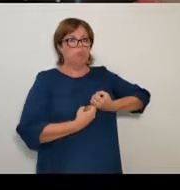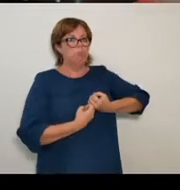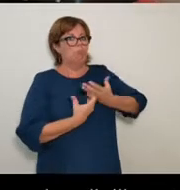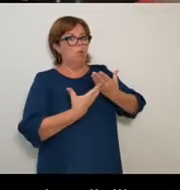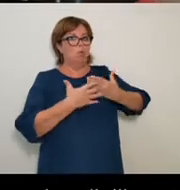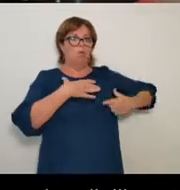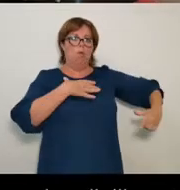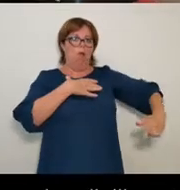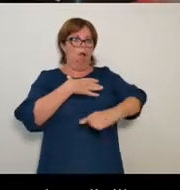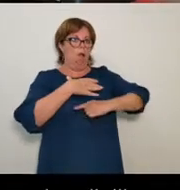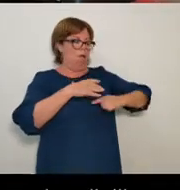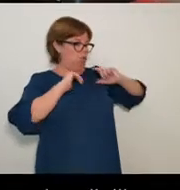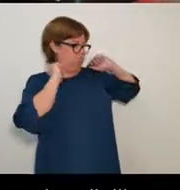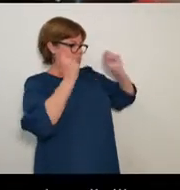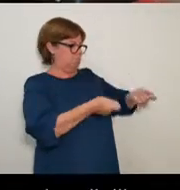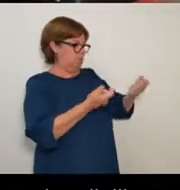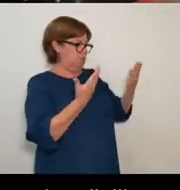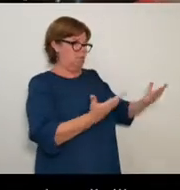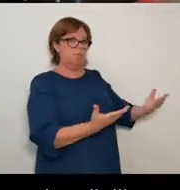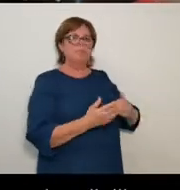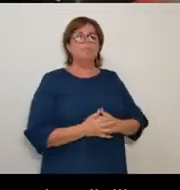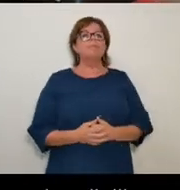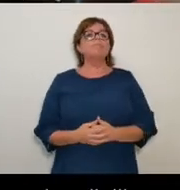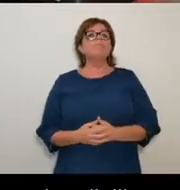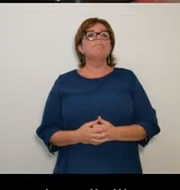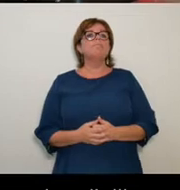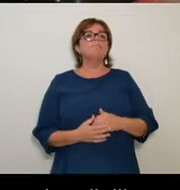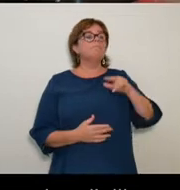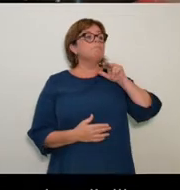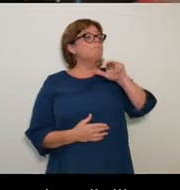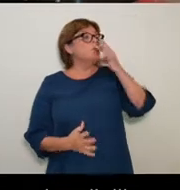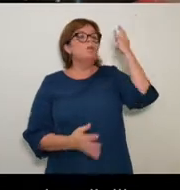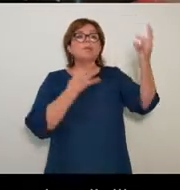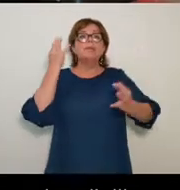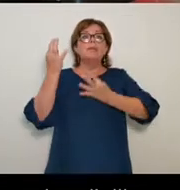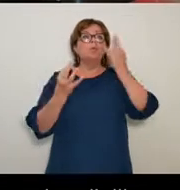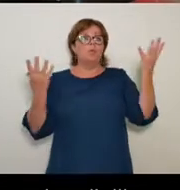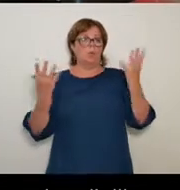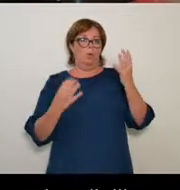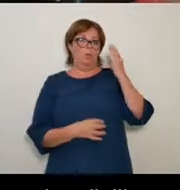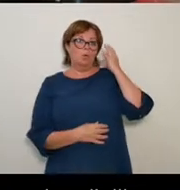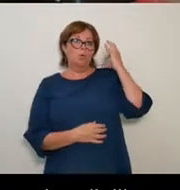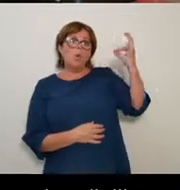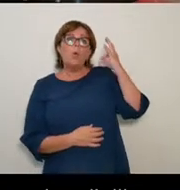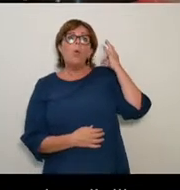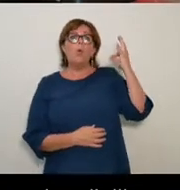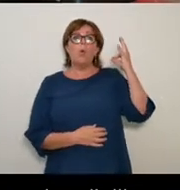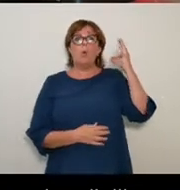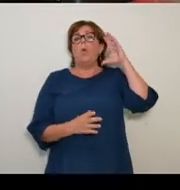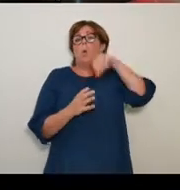Le lecteur découvrira ici que le son, pas plus d'ailleurs que le sensoriel, dans ses diverses